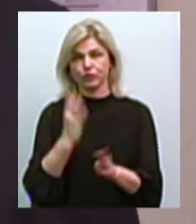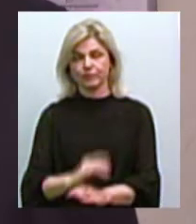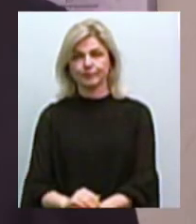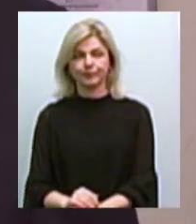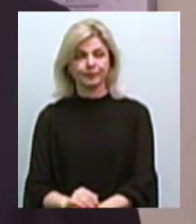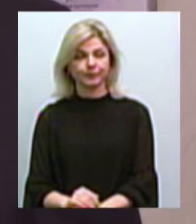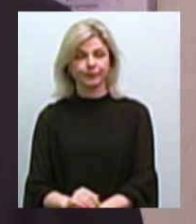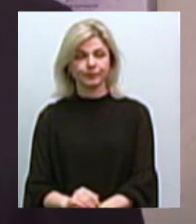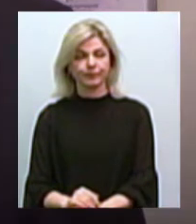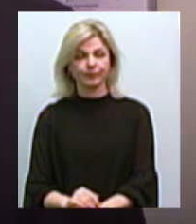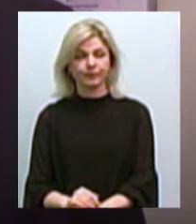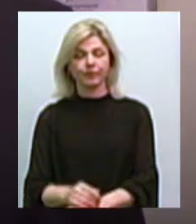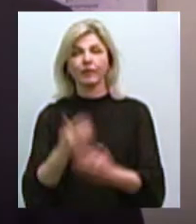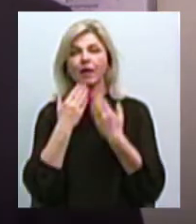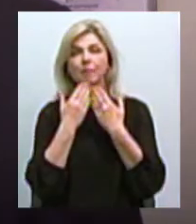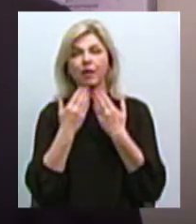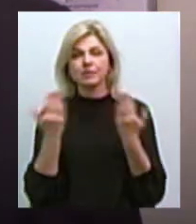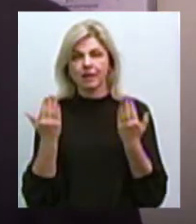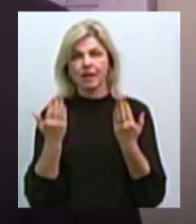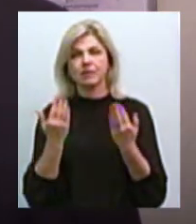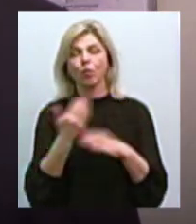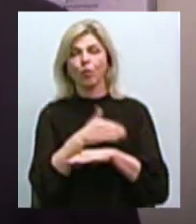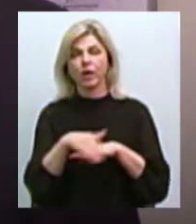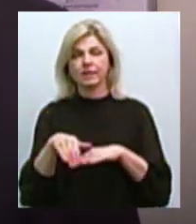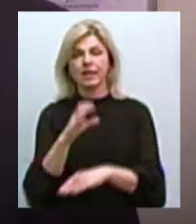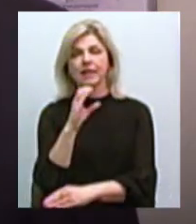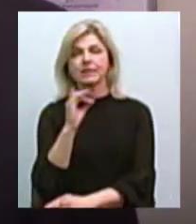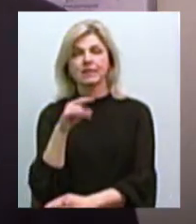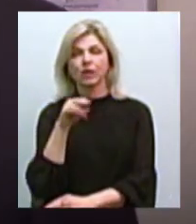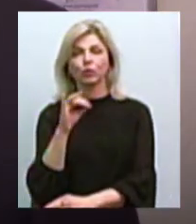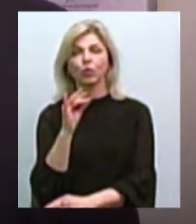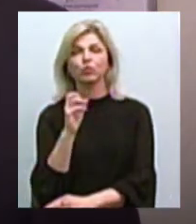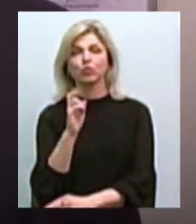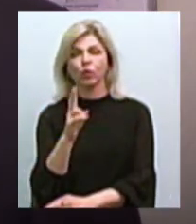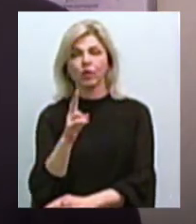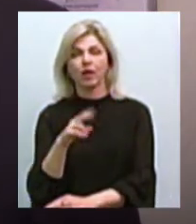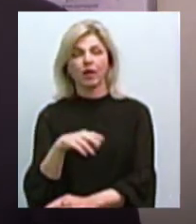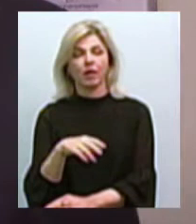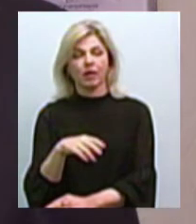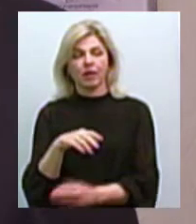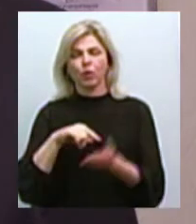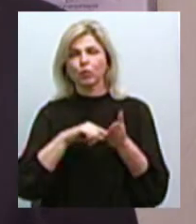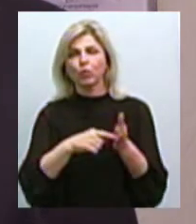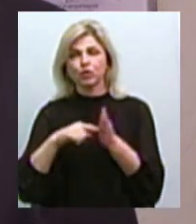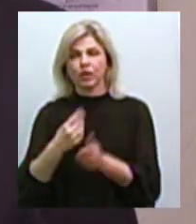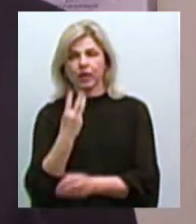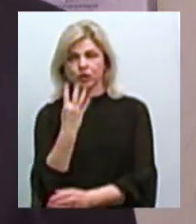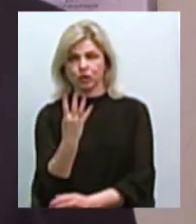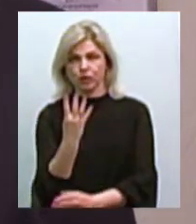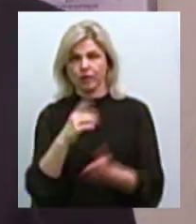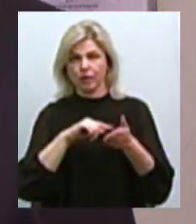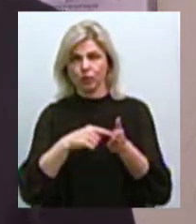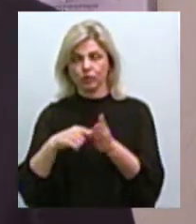В останню заплановано Сидорчука, ТК-1, ТК-2, ТК-3, ТК-4, це теплові камери. На